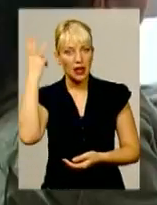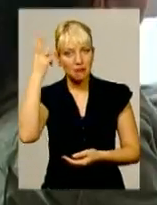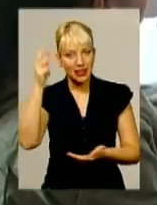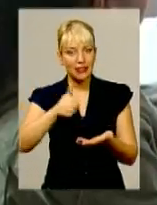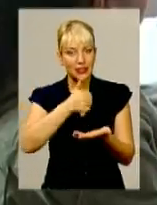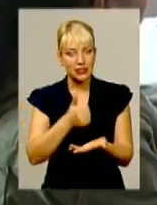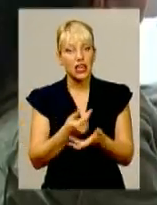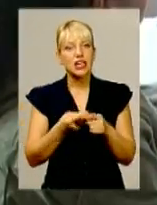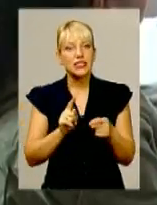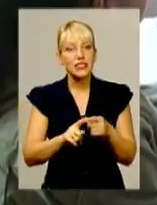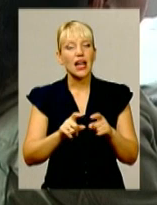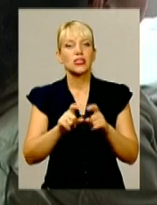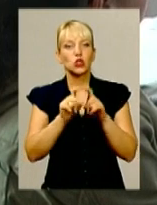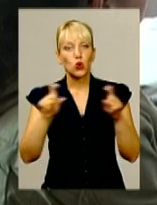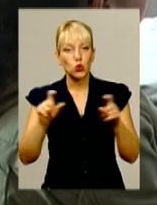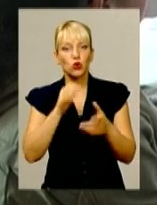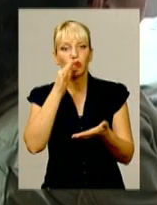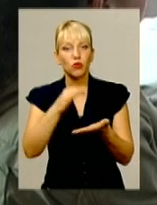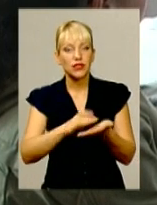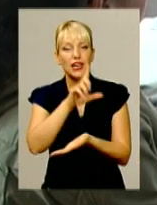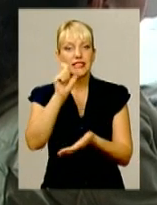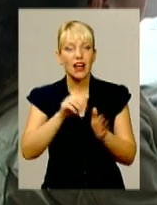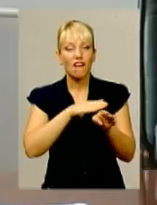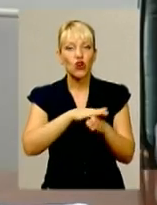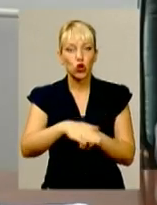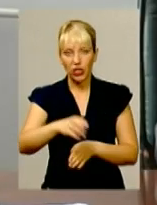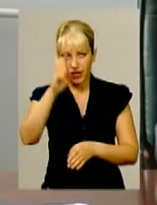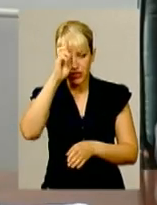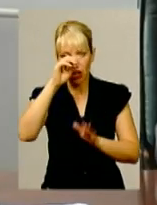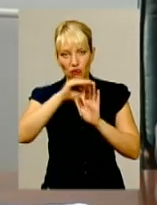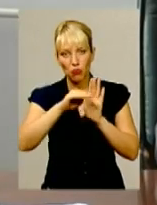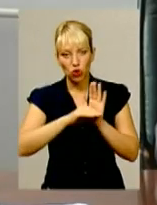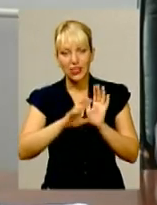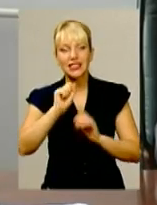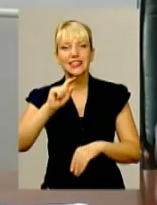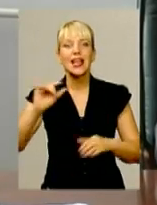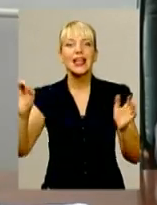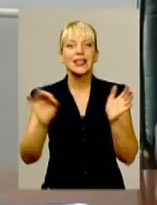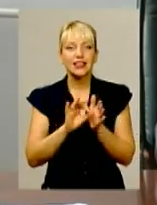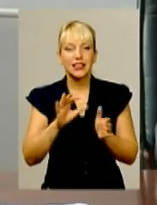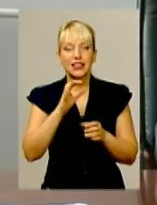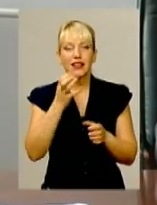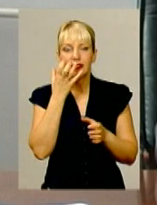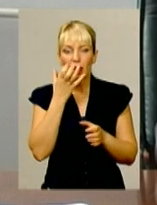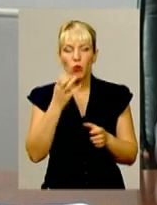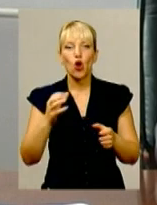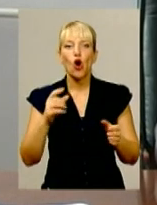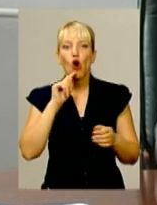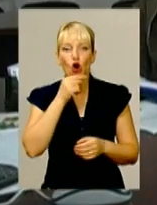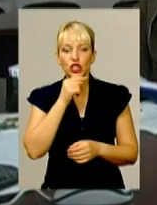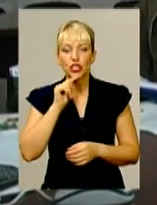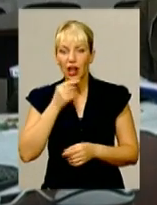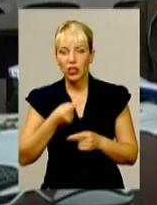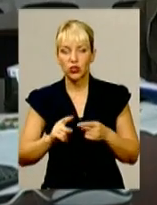Замецька структура відповідальна за виконання державних програм з теплоощадності. Головний комунальник переконує, жодної угоди співпраці з